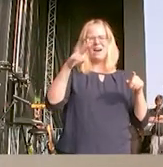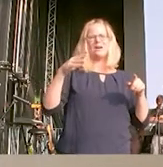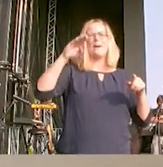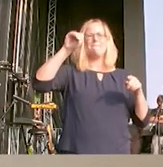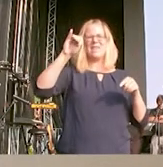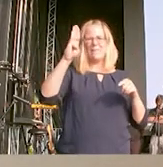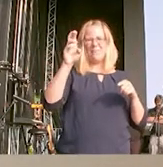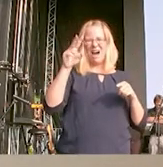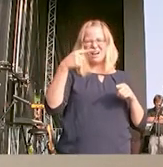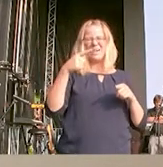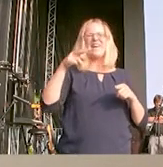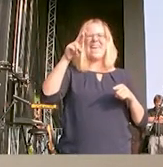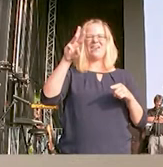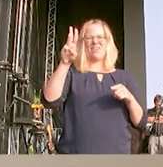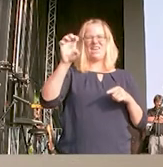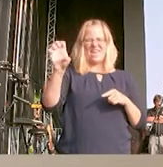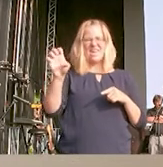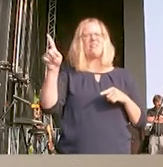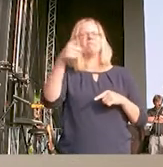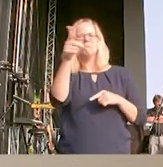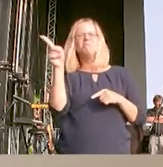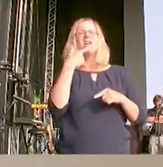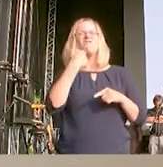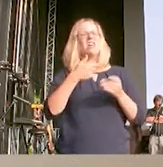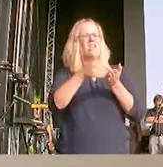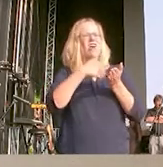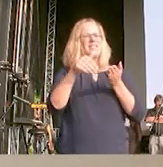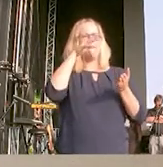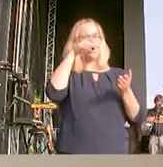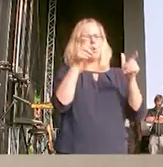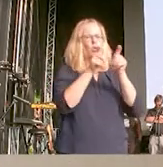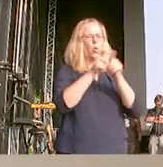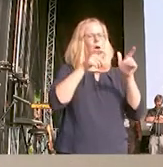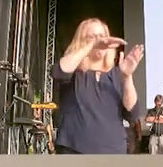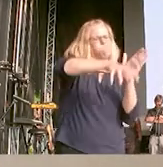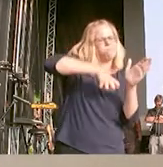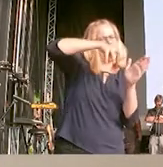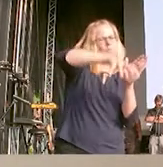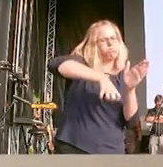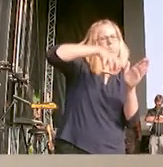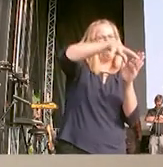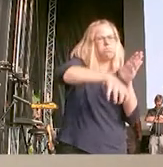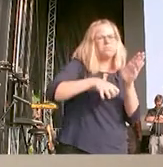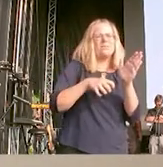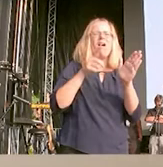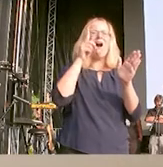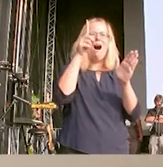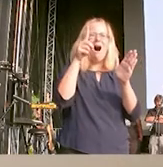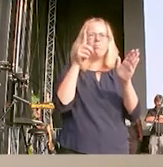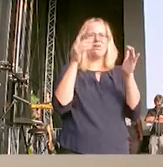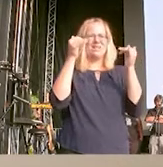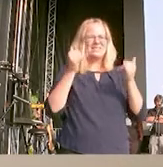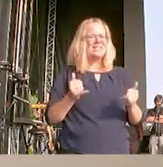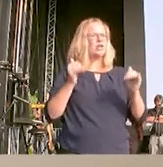ungehemmt weiter Braunkohle abbauen. Das hat aber bereits jetzt massive